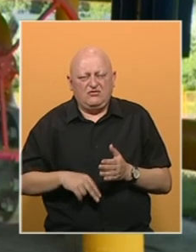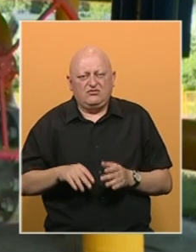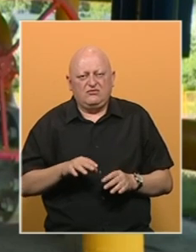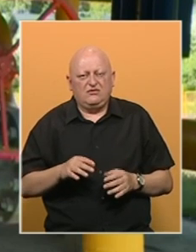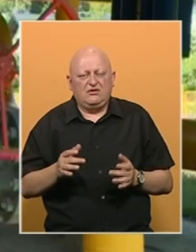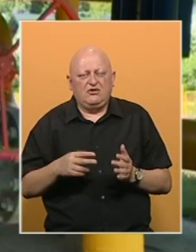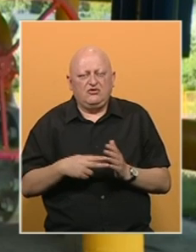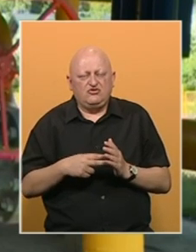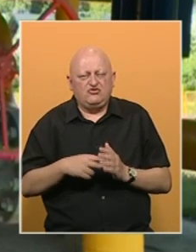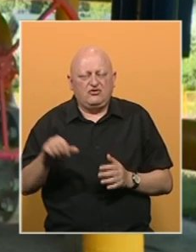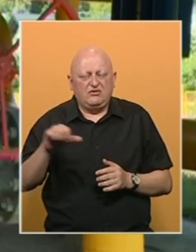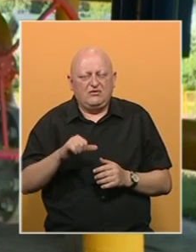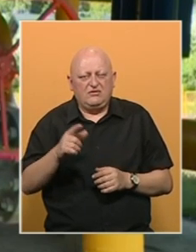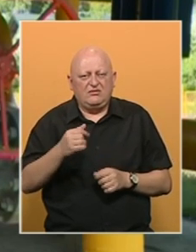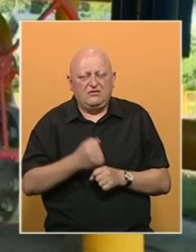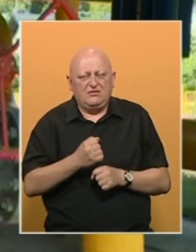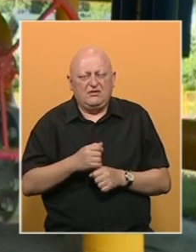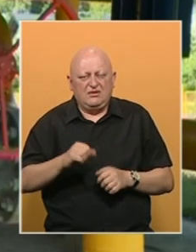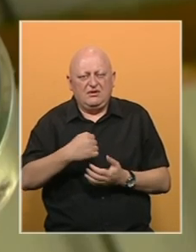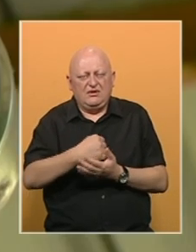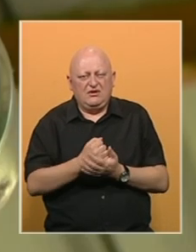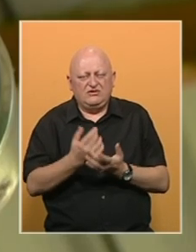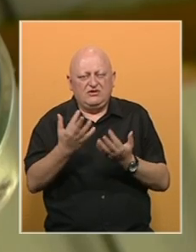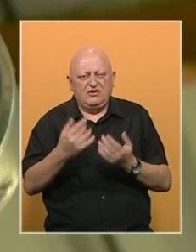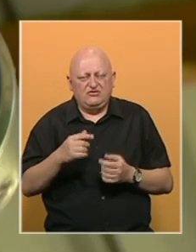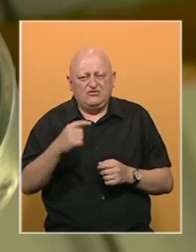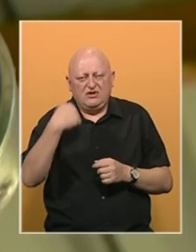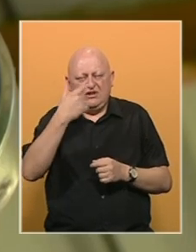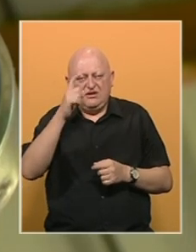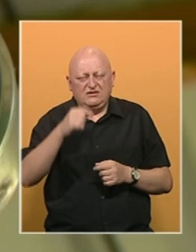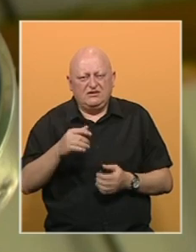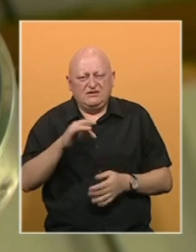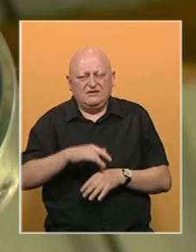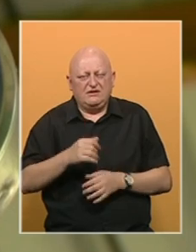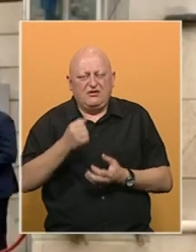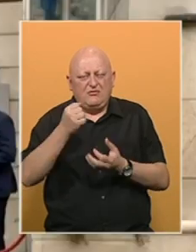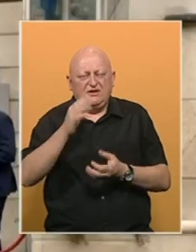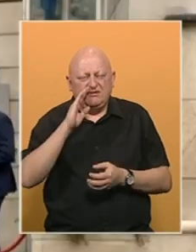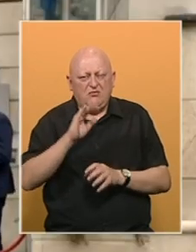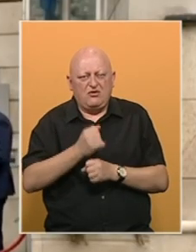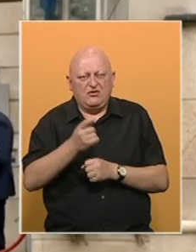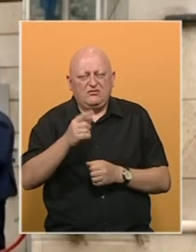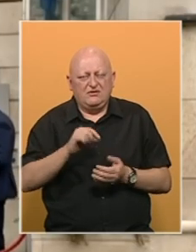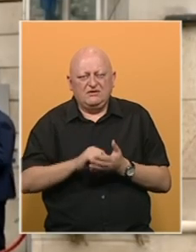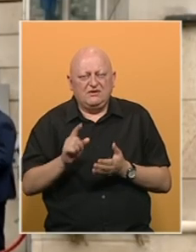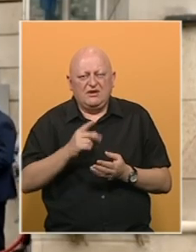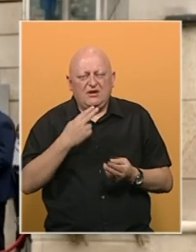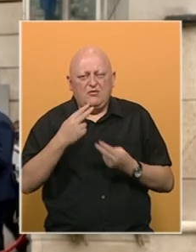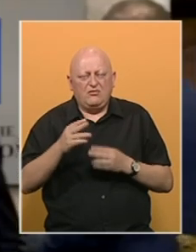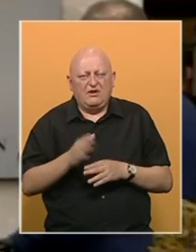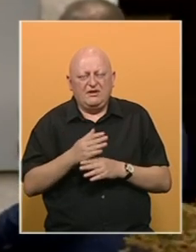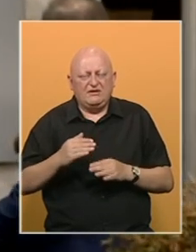o električnoj energiji i gasu, kao i uspostavljanje registra računa fizičkih lica pri centralnoj banci BIH. Za ove stavke nema dogovora na